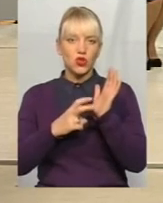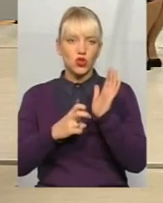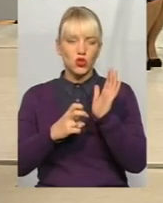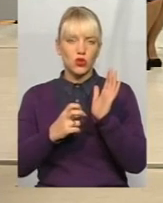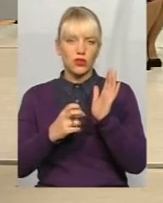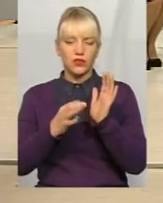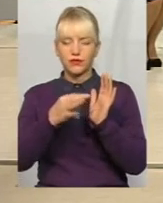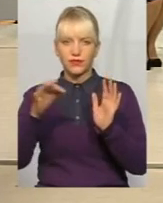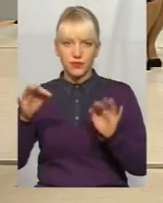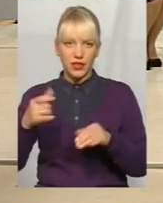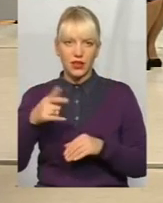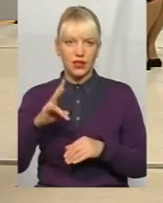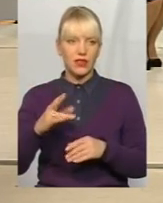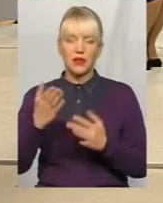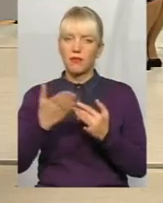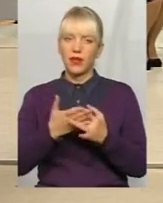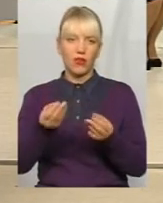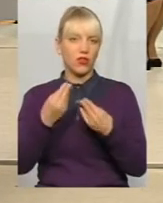них вже Верховна Рада не дасть.